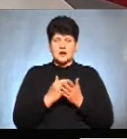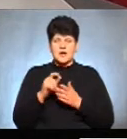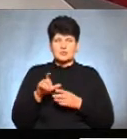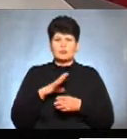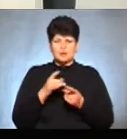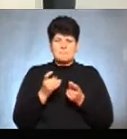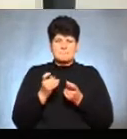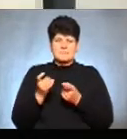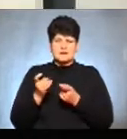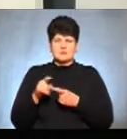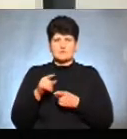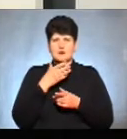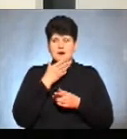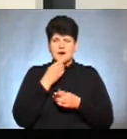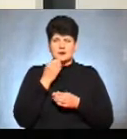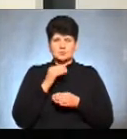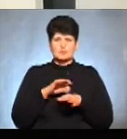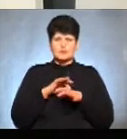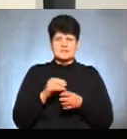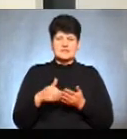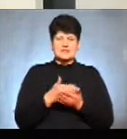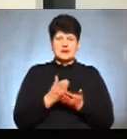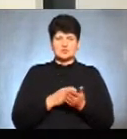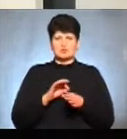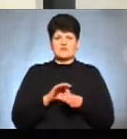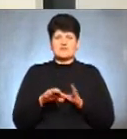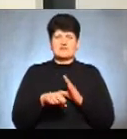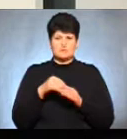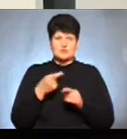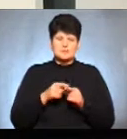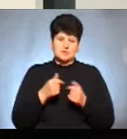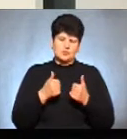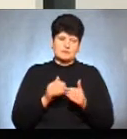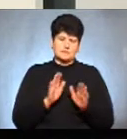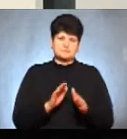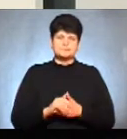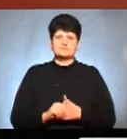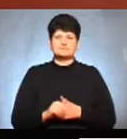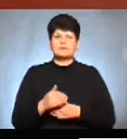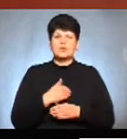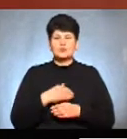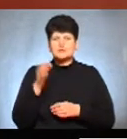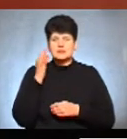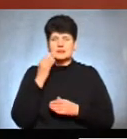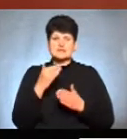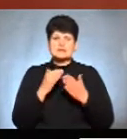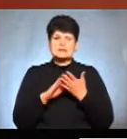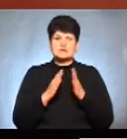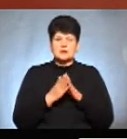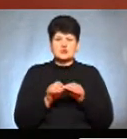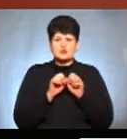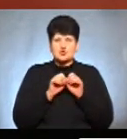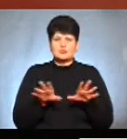підтягнуті для того, щоб гарно провести, якісно провести вибори. Це добре, це хороша тенденція. Хочу згадати ситуацію з розпуском ОВК,